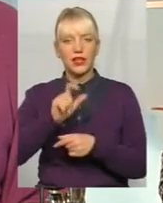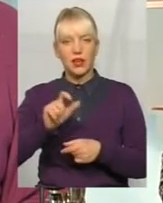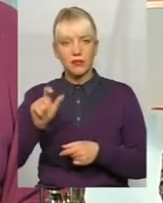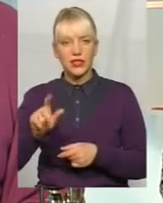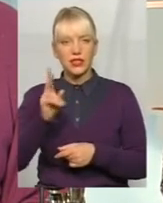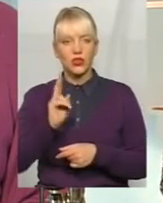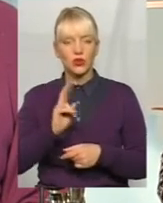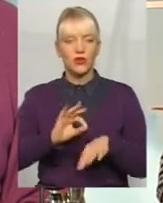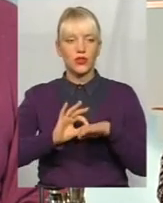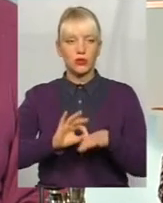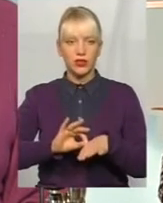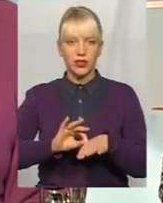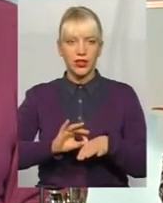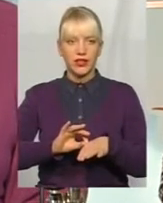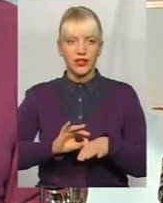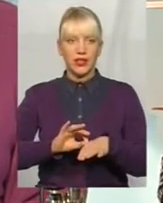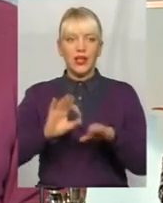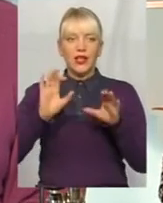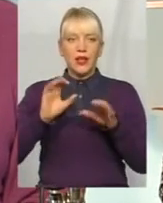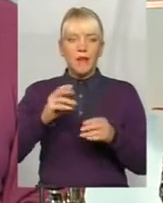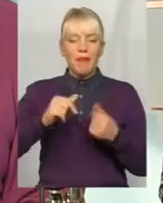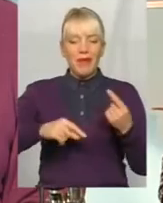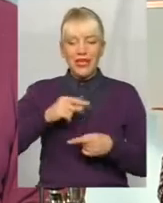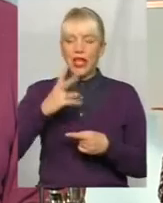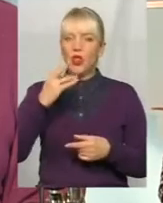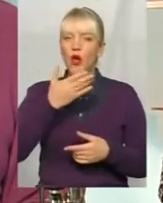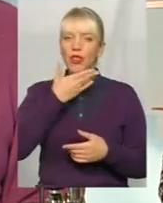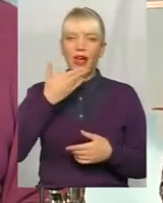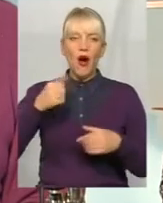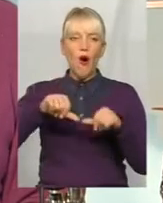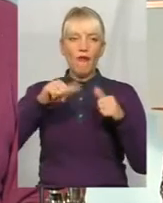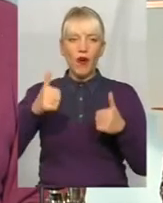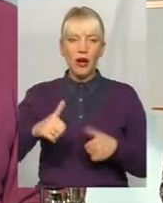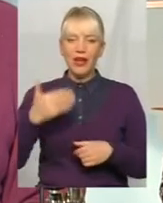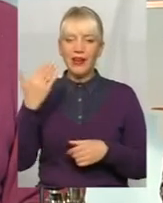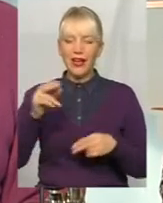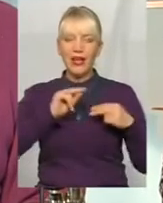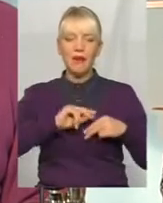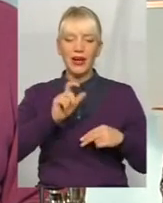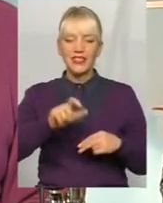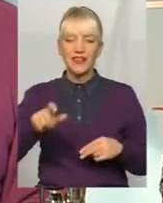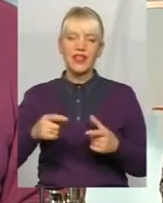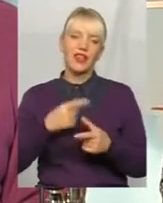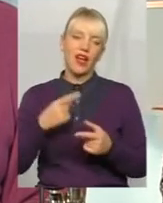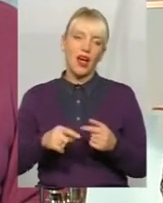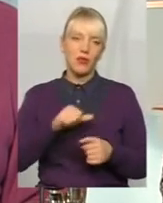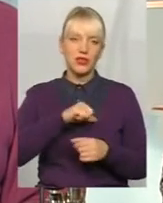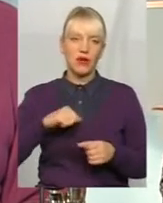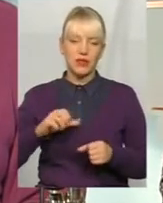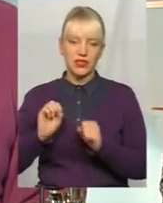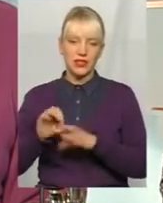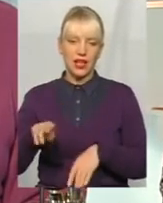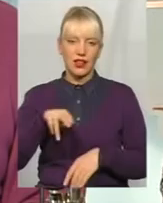ведуть легальний бізнес, але не оформлені їхні працівники або самі поздавали патенти.